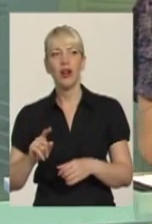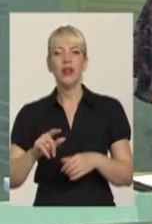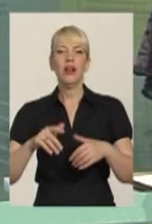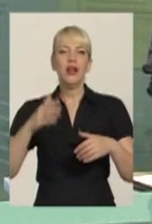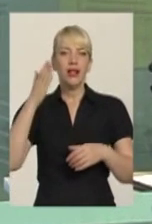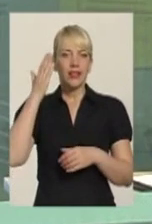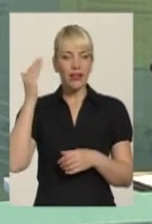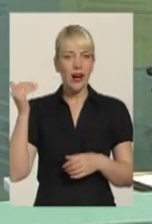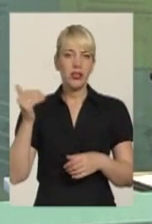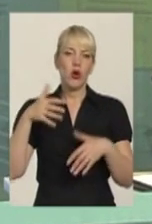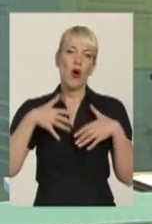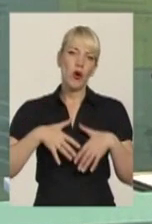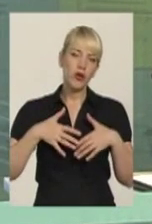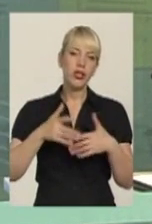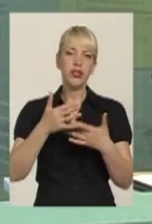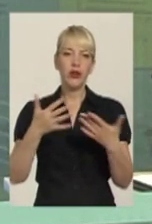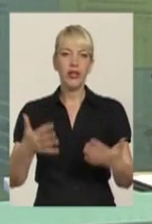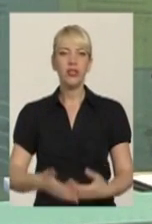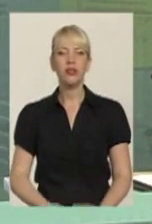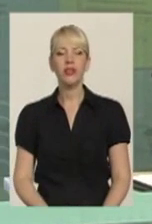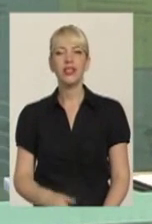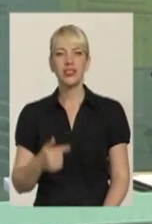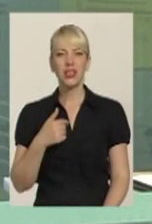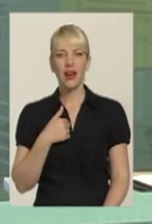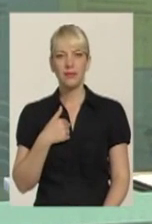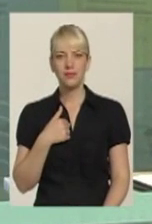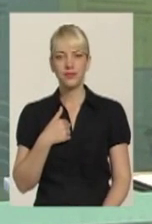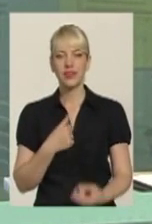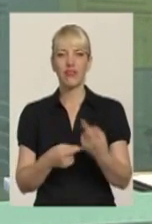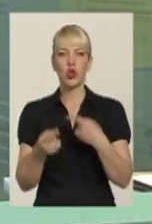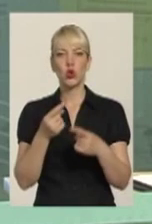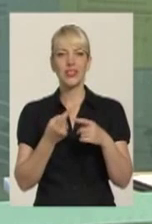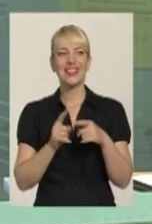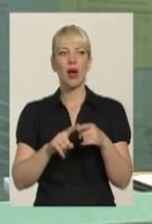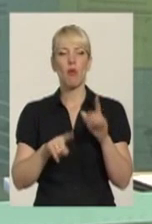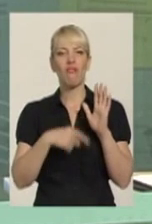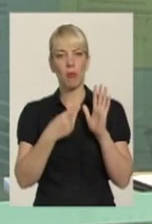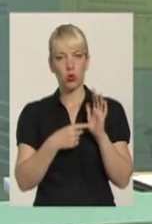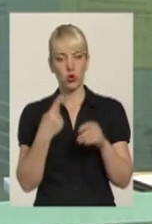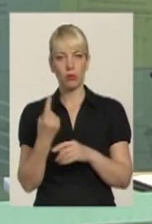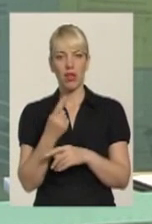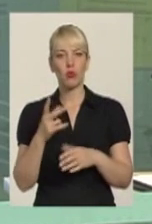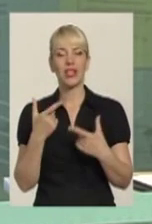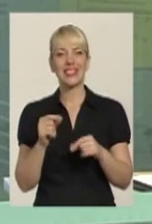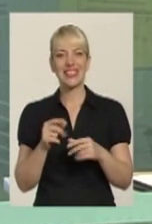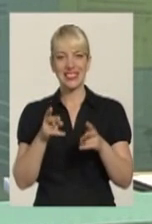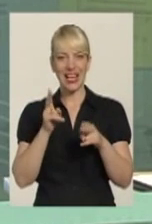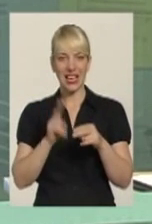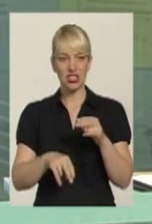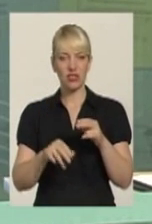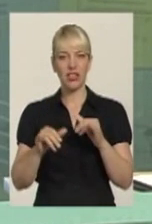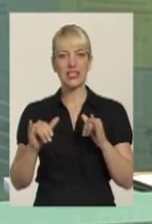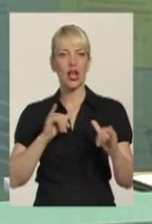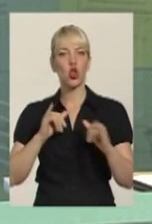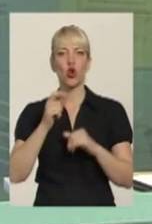татарського, грузинського? Я повернуся до питання першому, де закінчується толерантність,